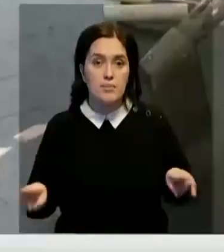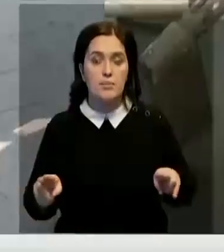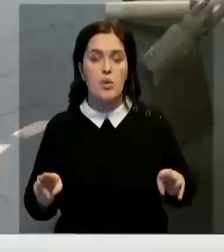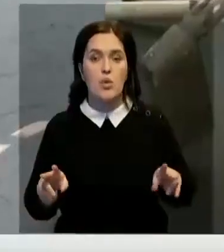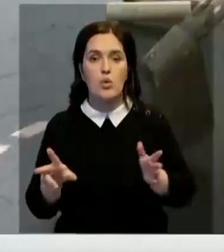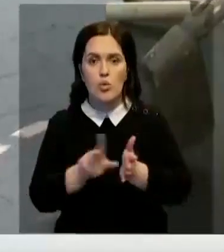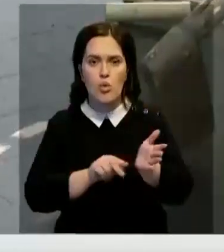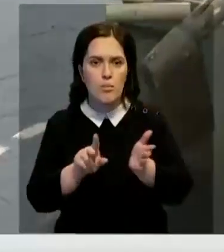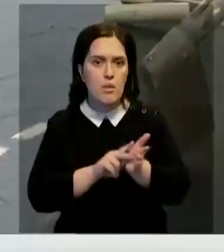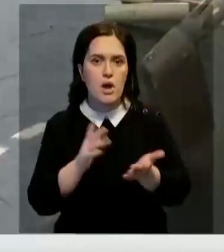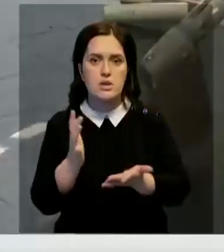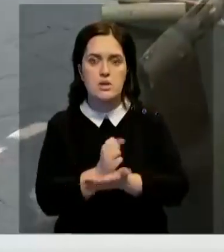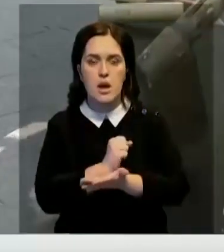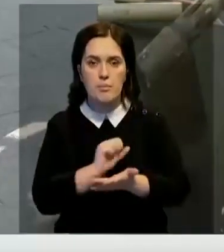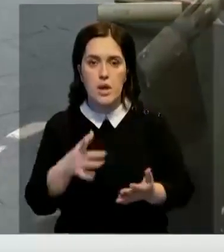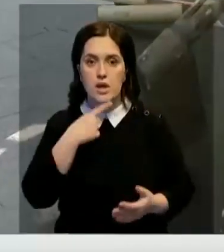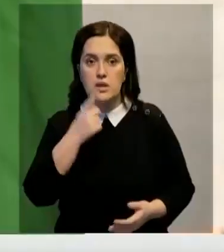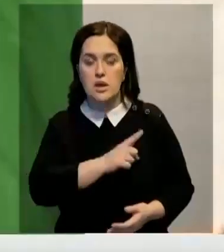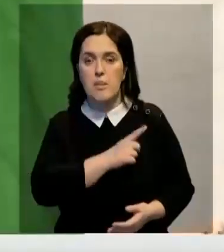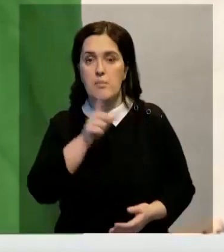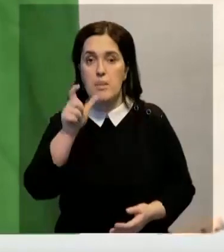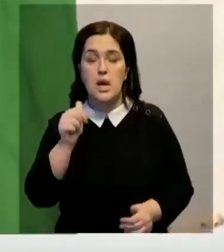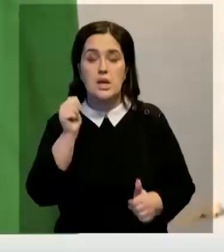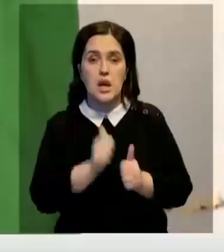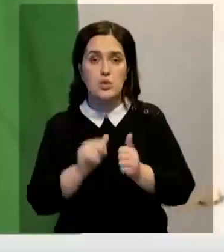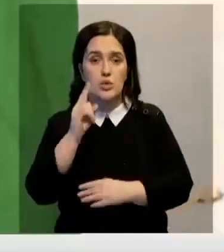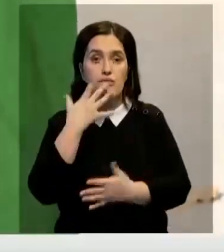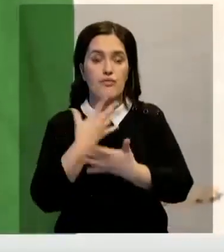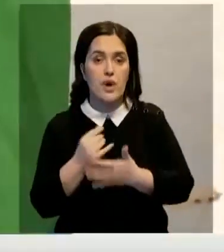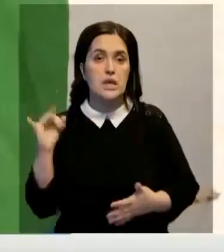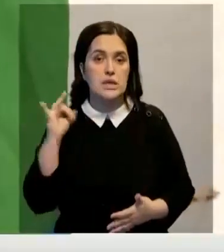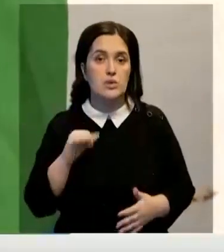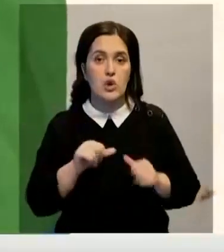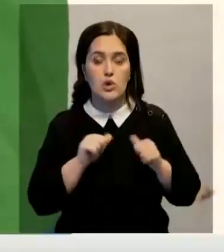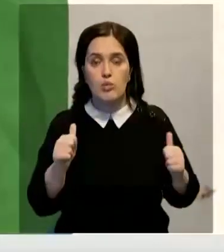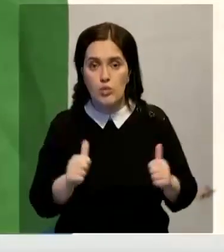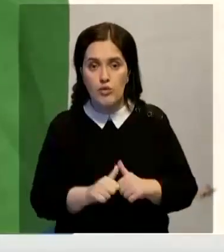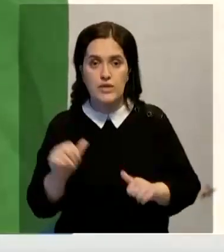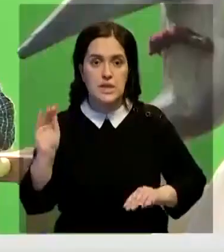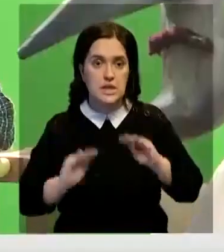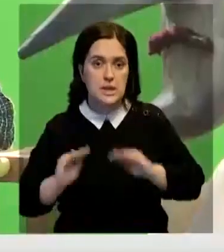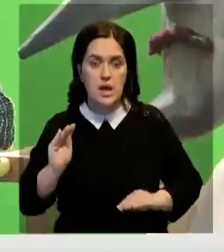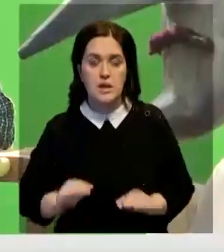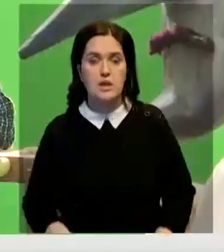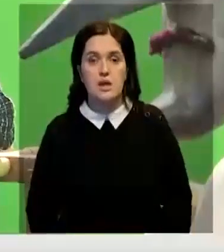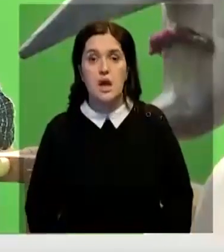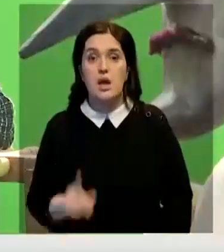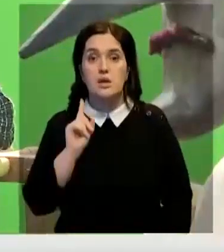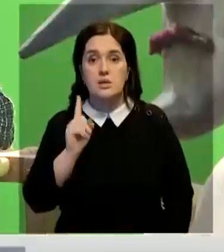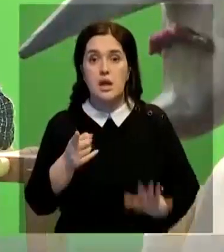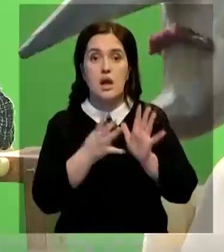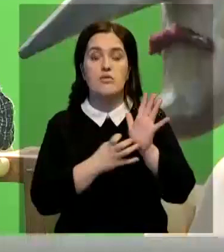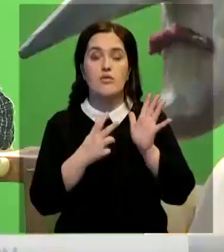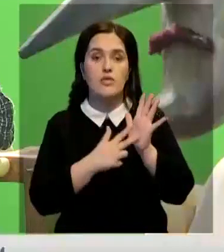копию никогда не получится, говорит мастер. В каждой кукле своя история и любовь создателя. Представьте себе с 1983